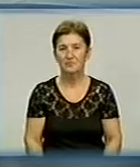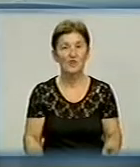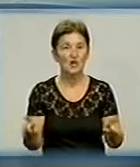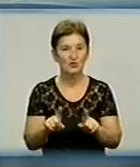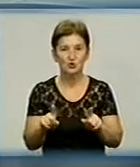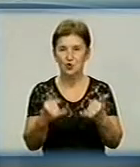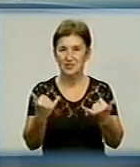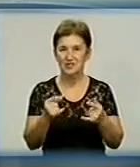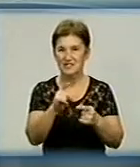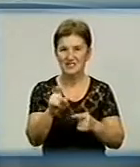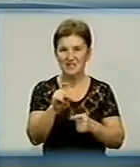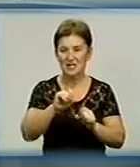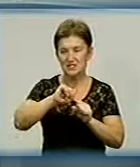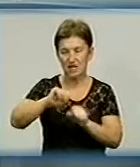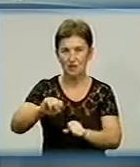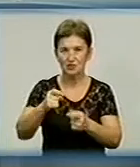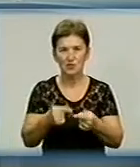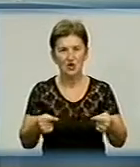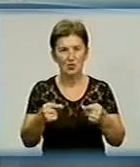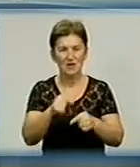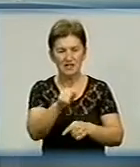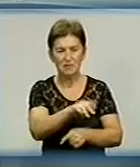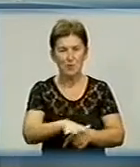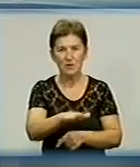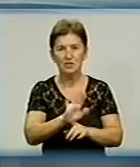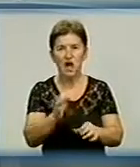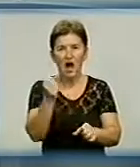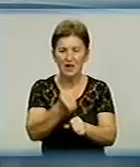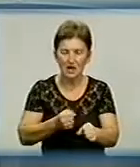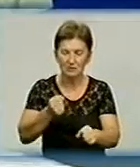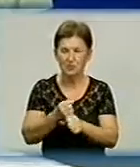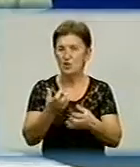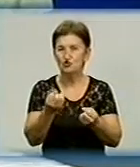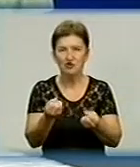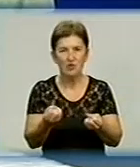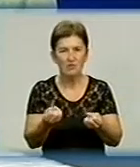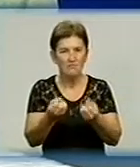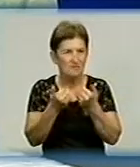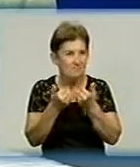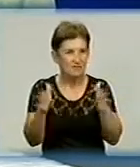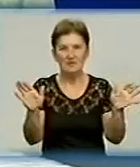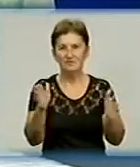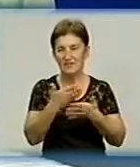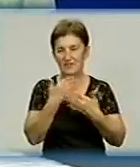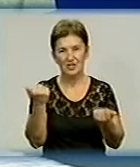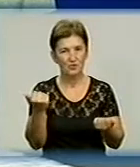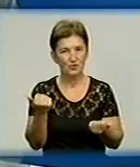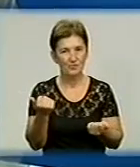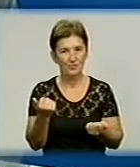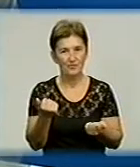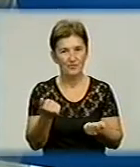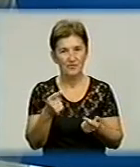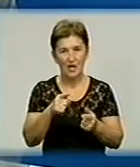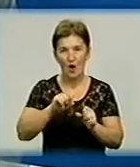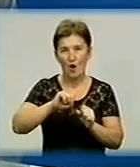із захистом археологічних пам'яток і, зокрема, з об'єктами, які тільки розробляються, які ще не відкриті? Власне, охоронні